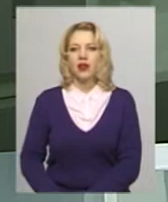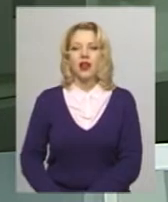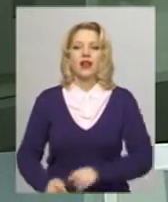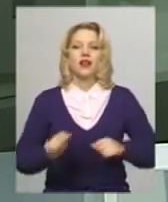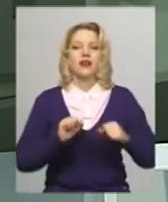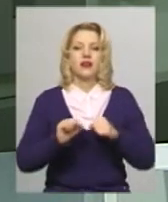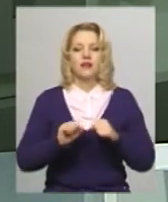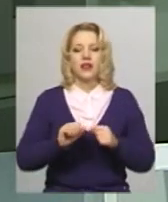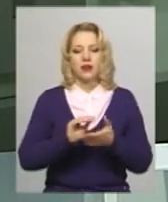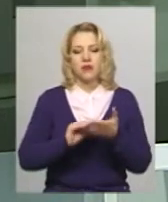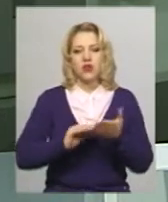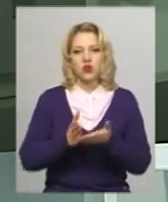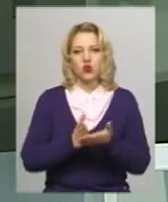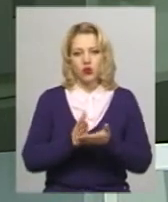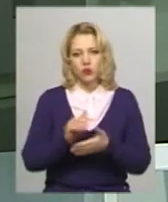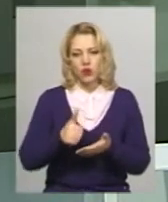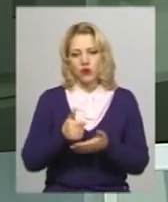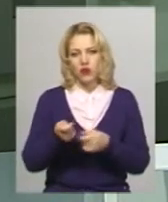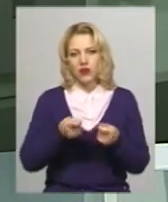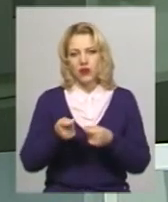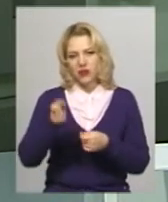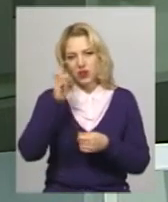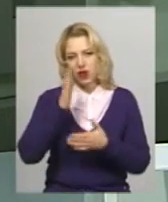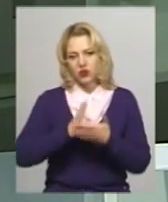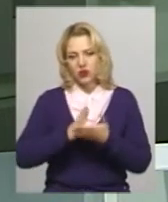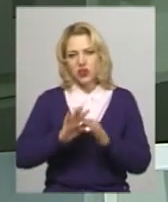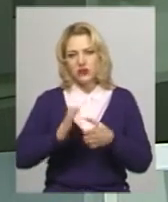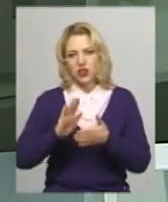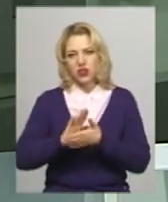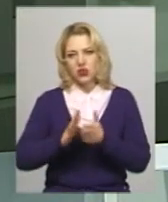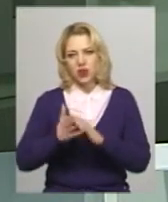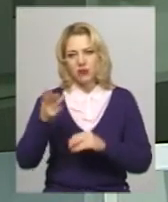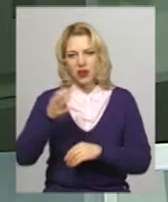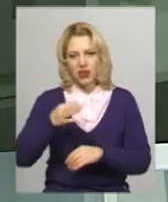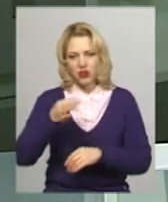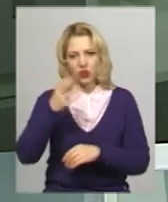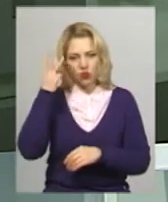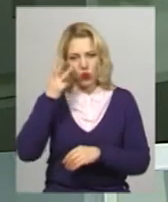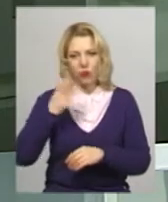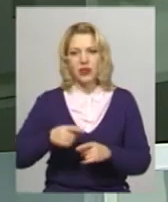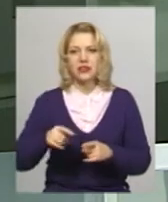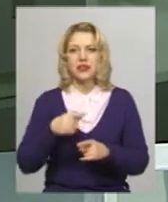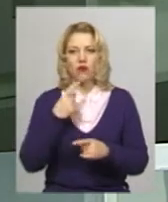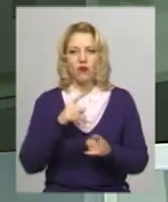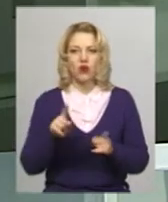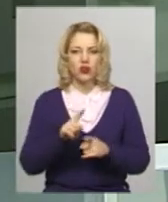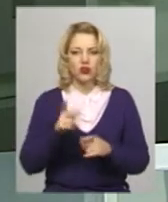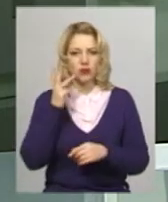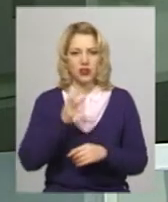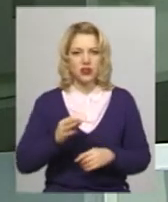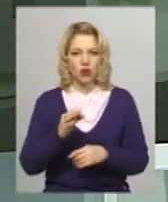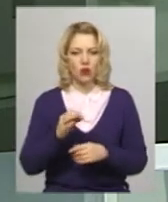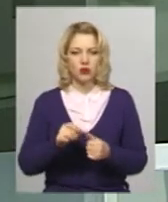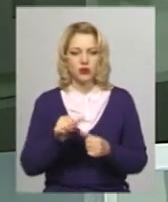пресслужби головного управління Державної служби з надзвичайних ситуацій в Хмельницькій області Олександр Гулько каже, в Хмельницькій області,